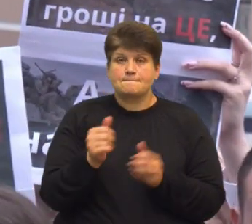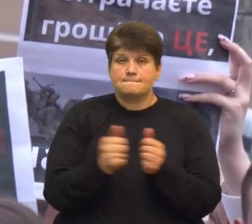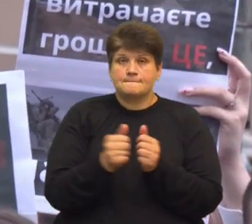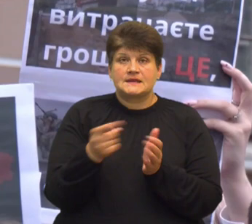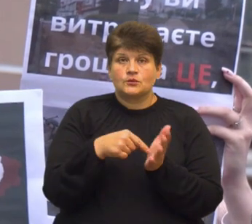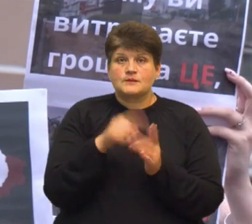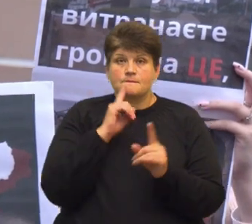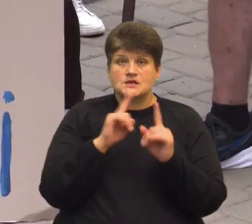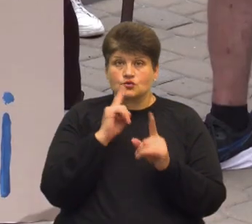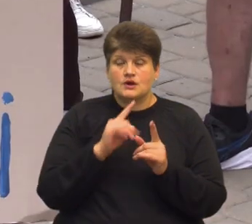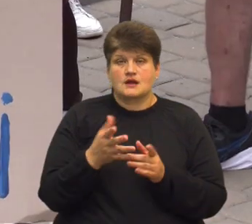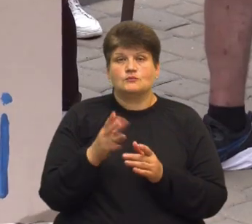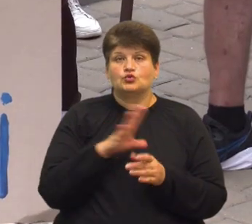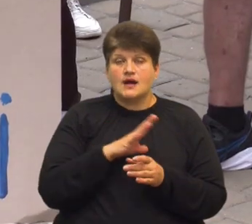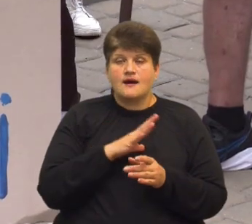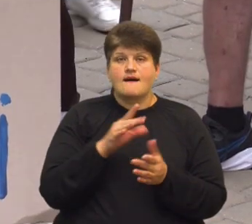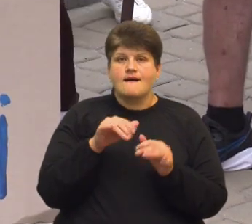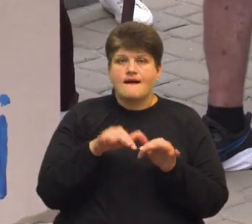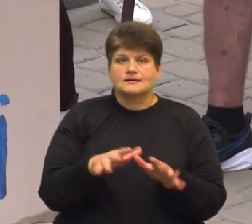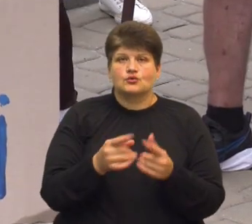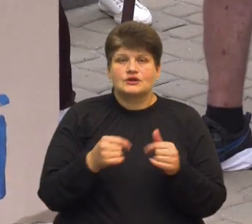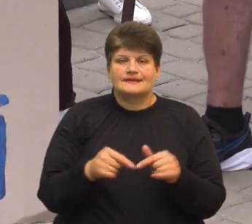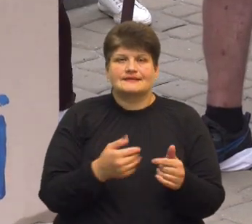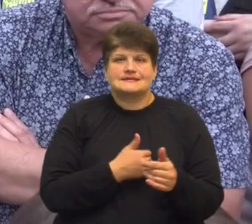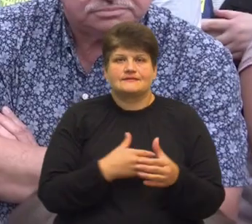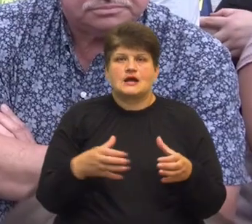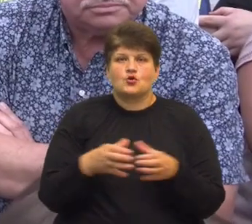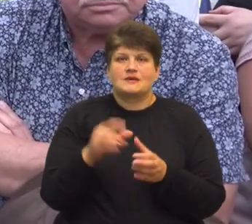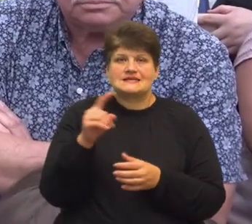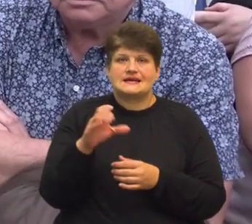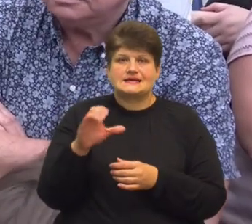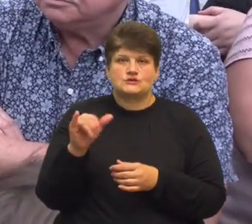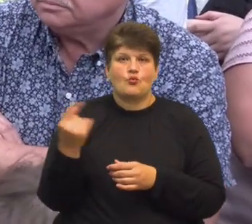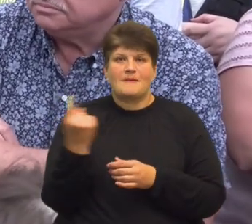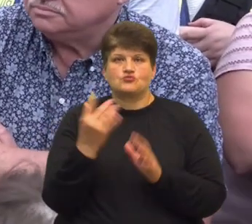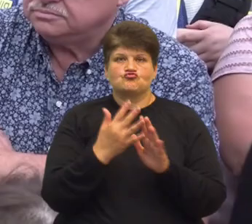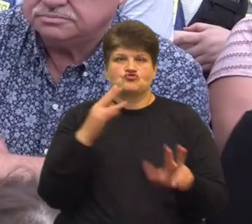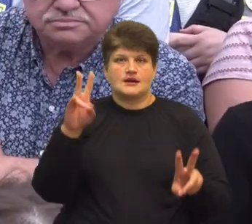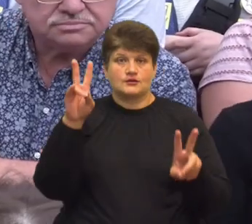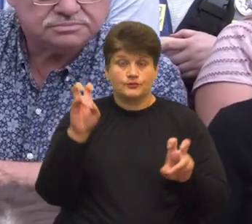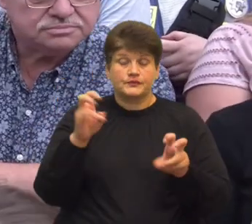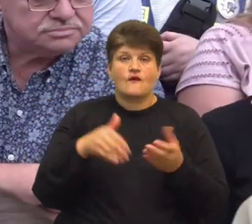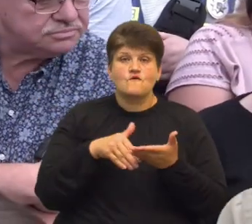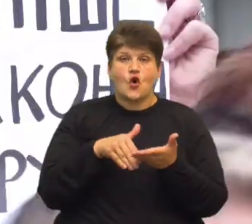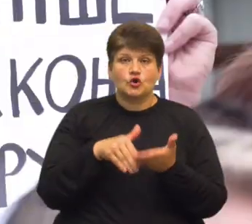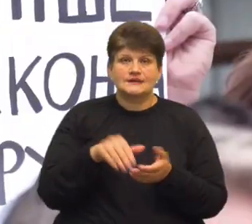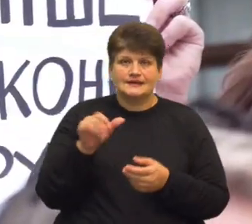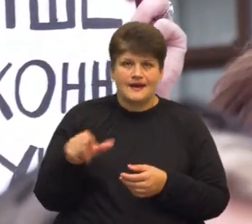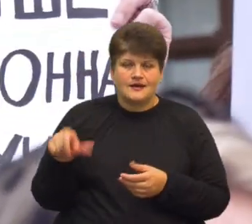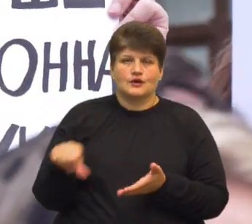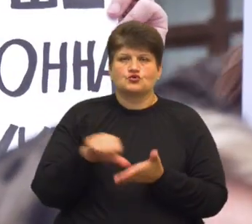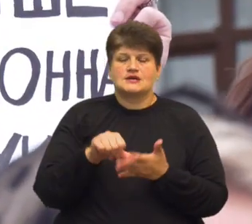радою відбулася акція, яку організувала ініціативна група ЗСУ в першу чергу. Волонтери, учасники бойових дій та рідні